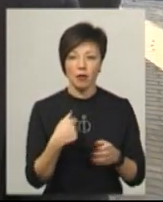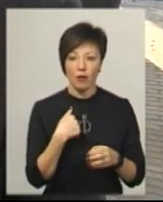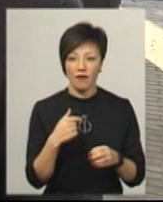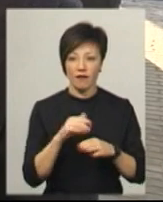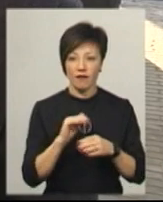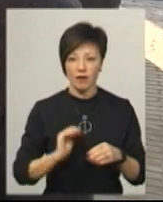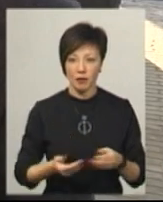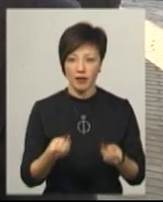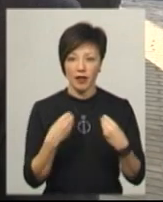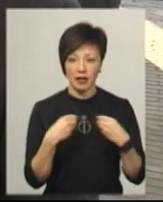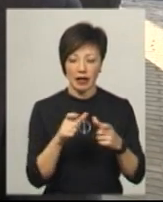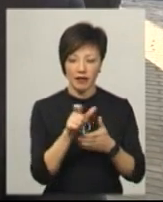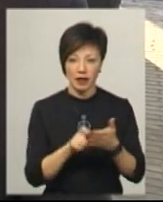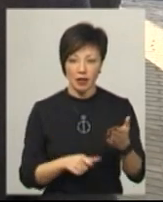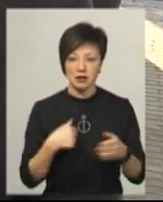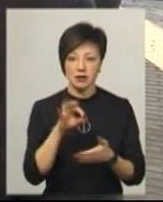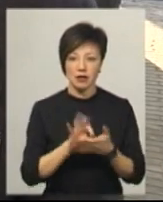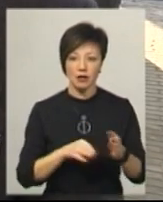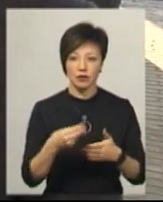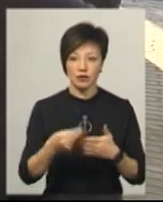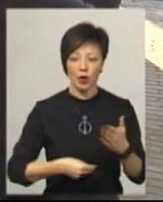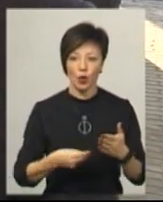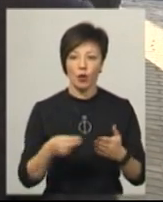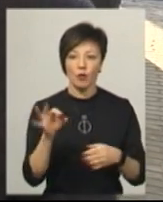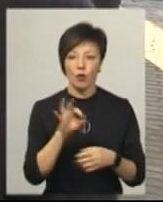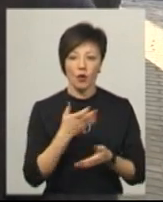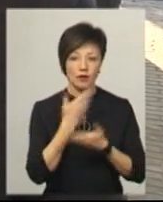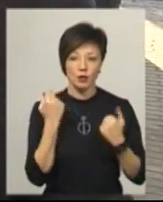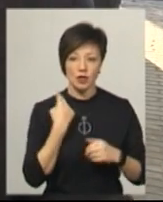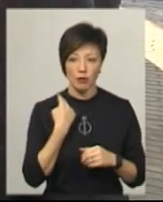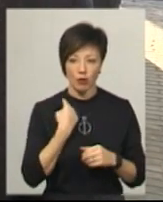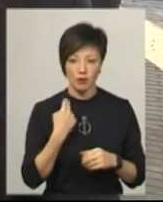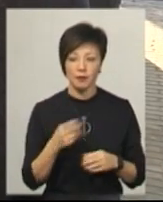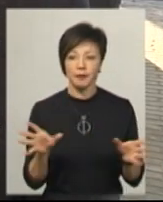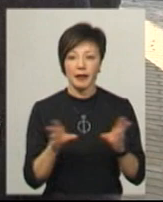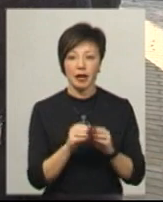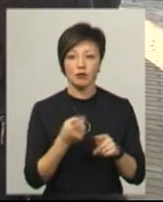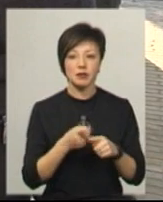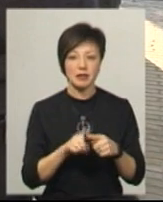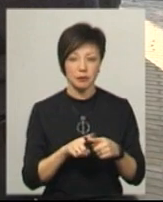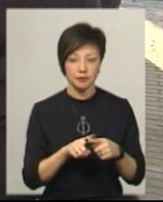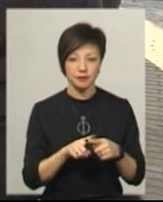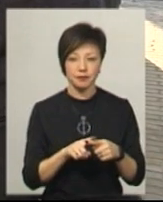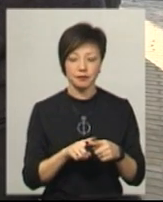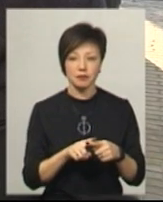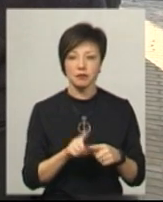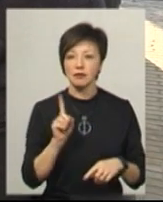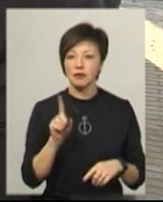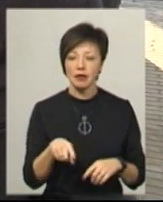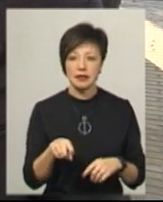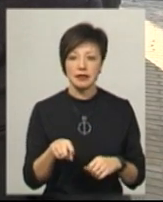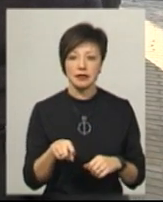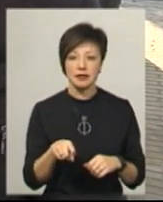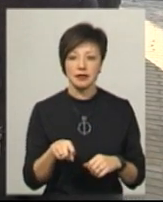фірму, мені віддаєте квитанцію, і я тут же вам виписую довідку про відсутність заборгованості. Разом з тим, це досить